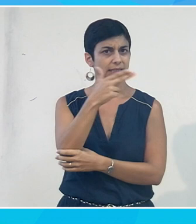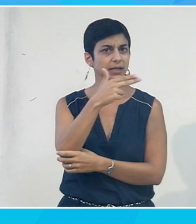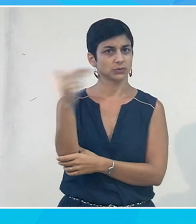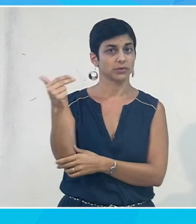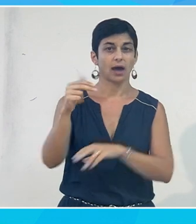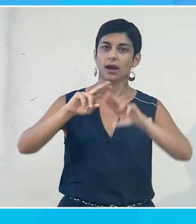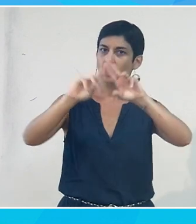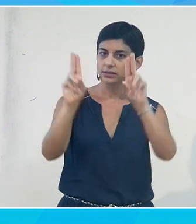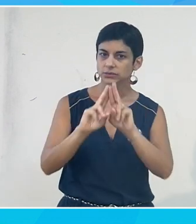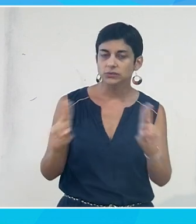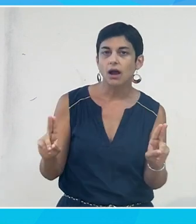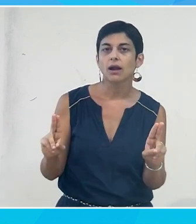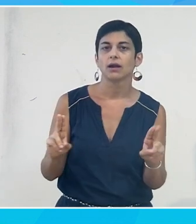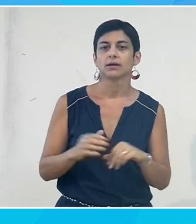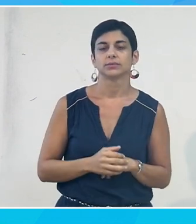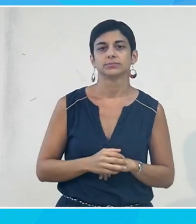internationale,